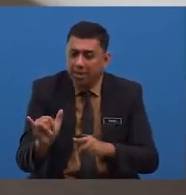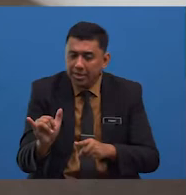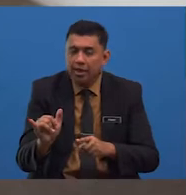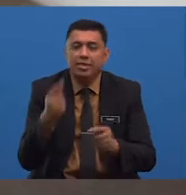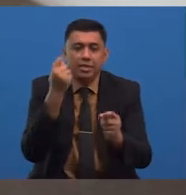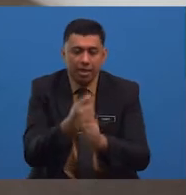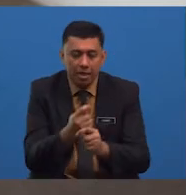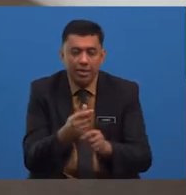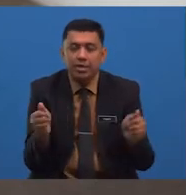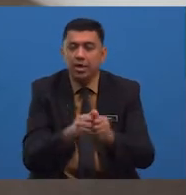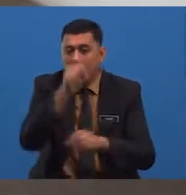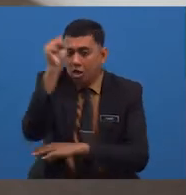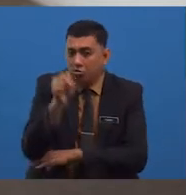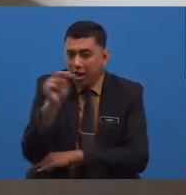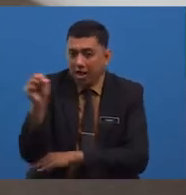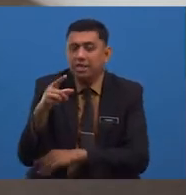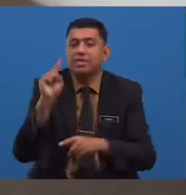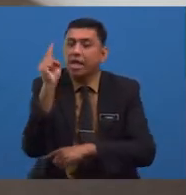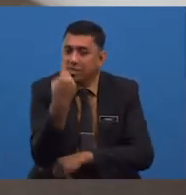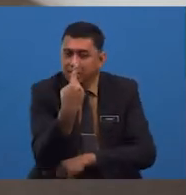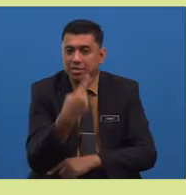dengan soalan sahaja.